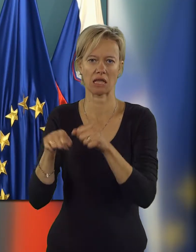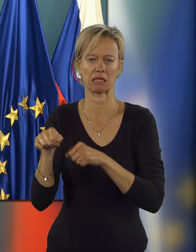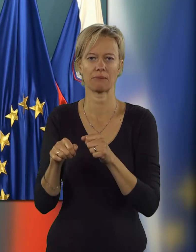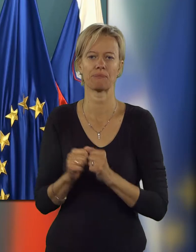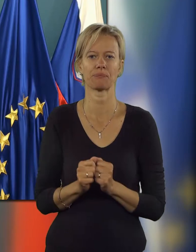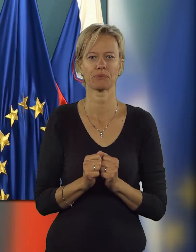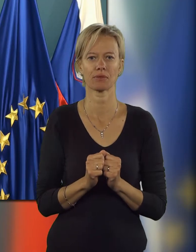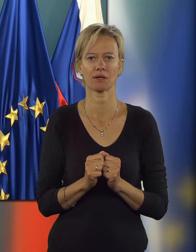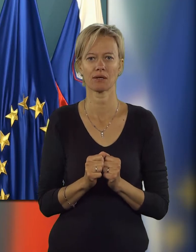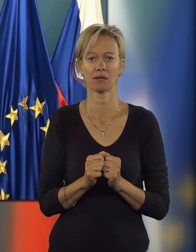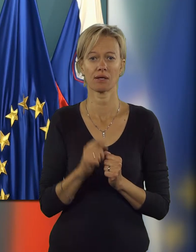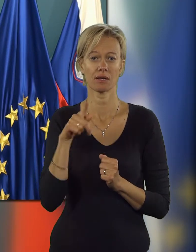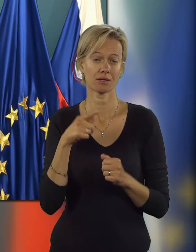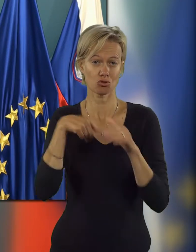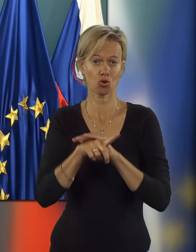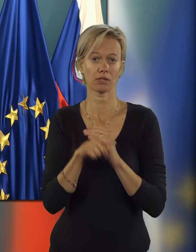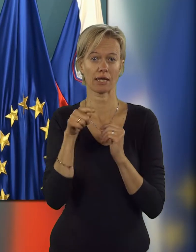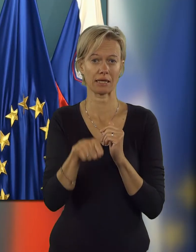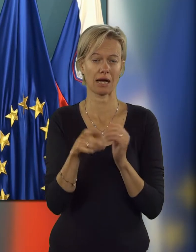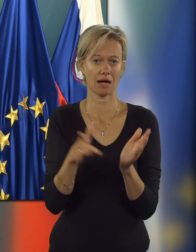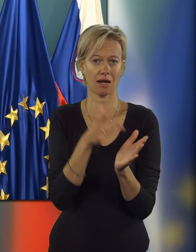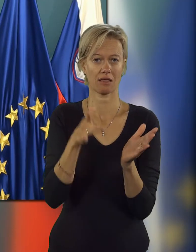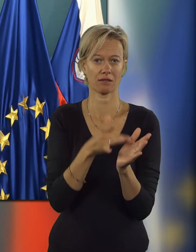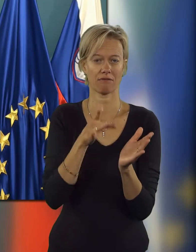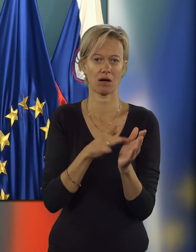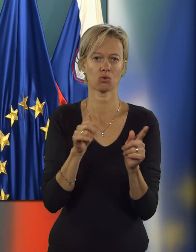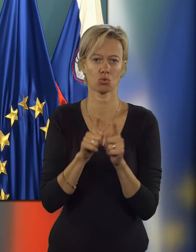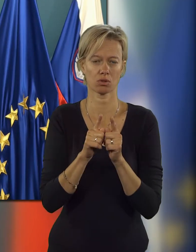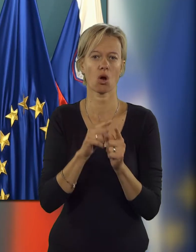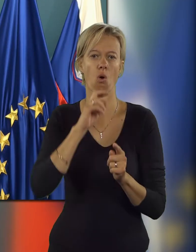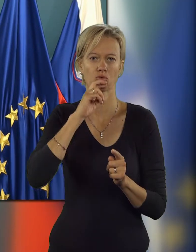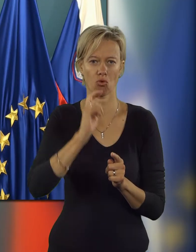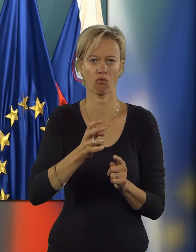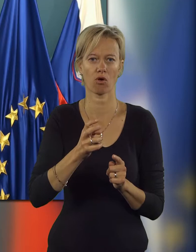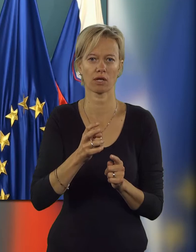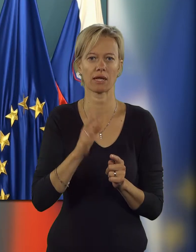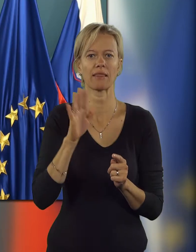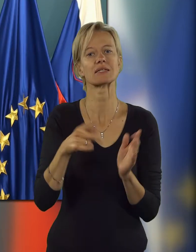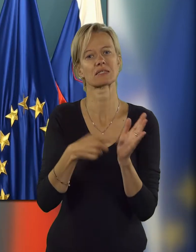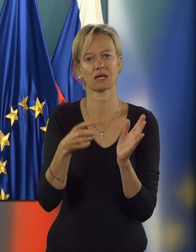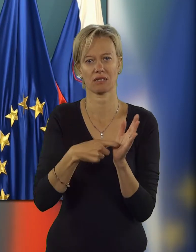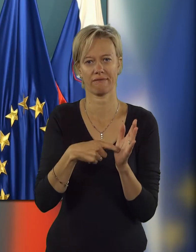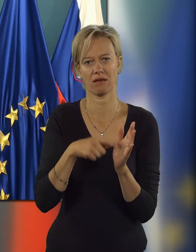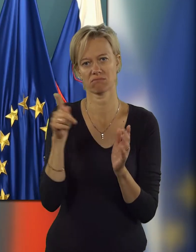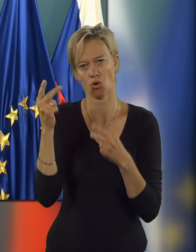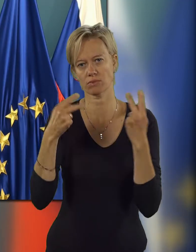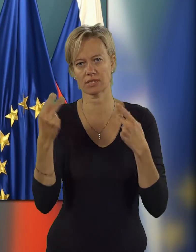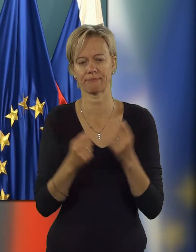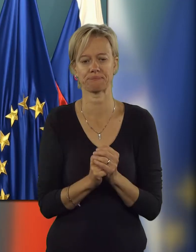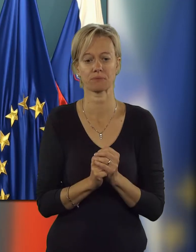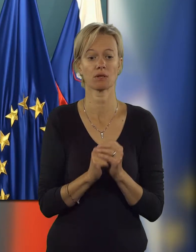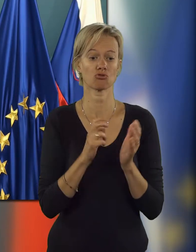in znotraj tega gradiva tudi odgovoril na zahteve Komisije.